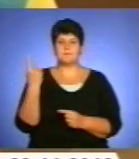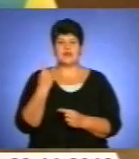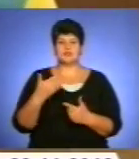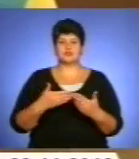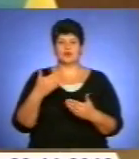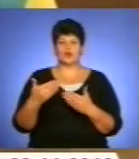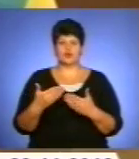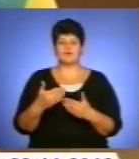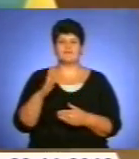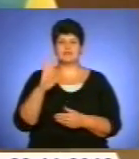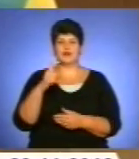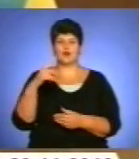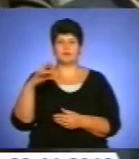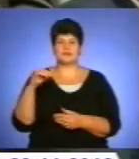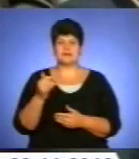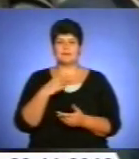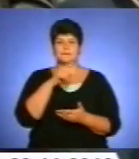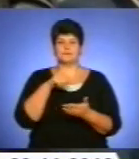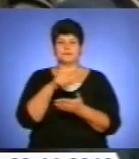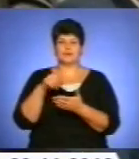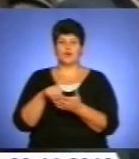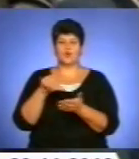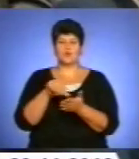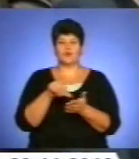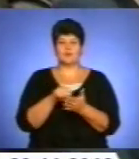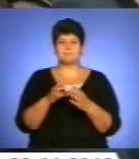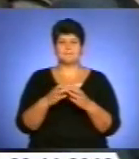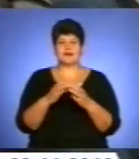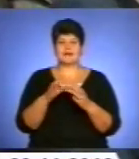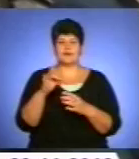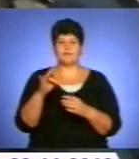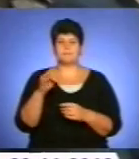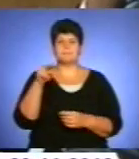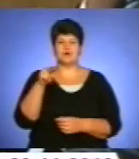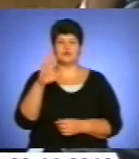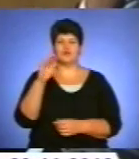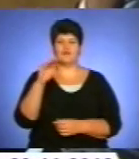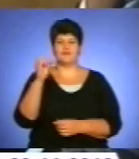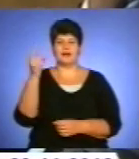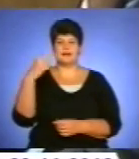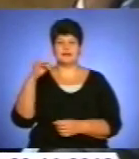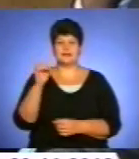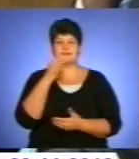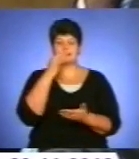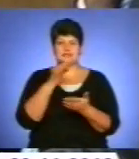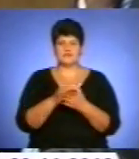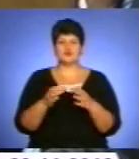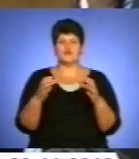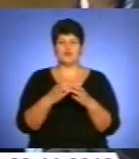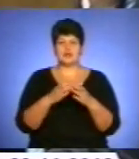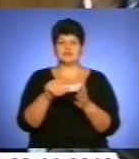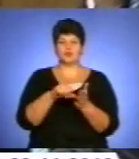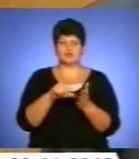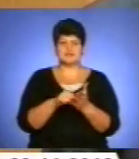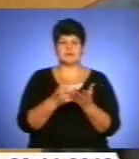голови Василя Хомінця запитував уповноважений представник фракції партії регіонів Павло Федик і заявив, що фракція участі у голосуванні